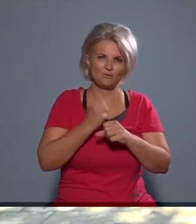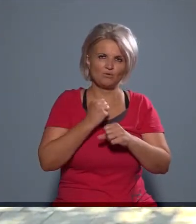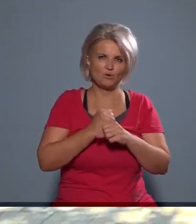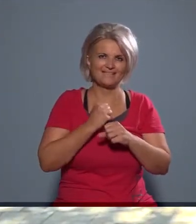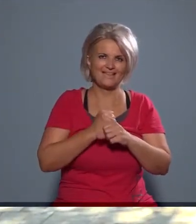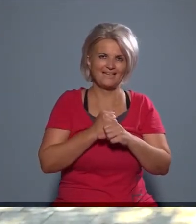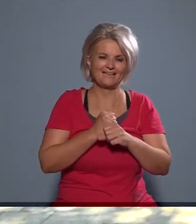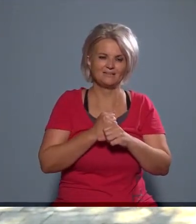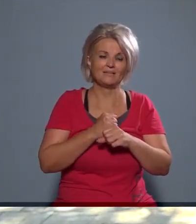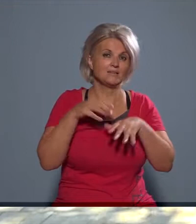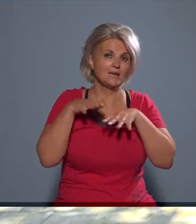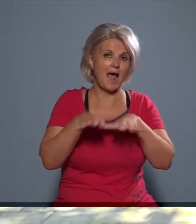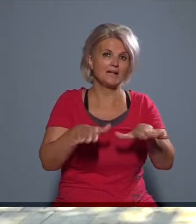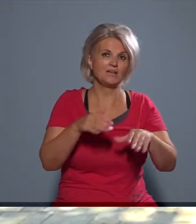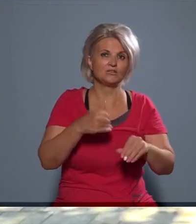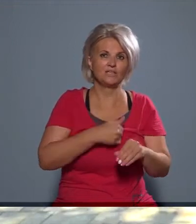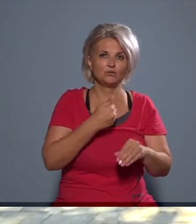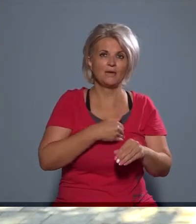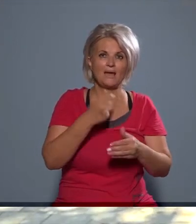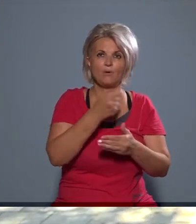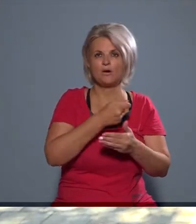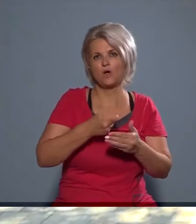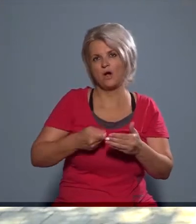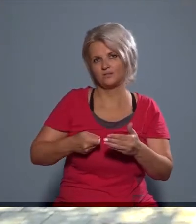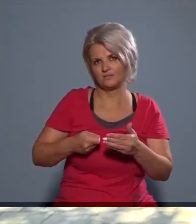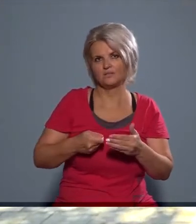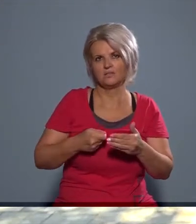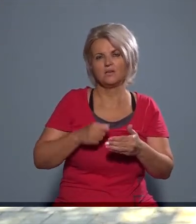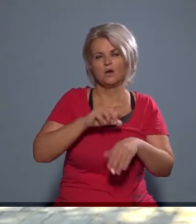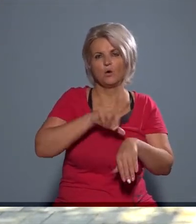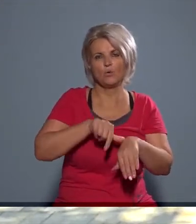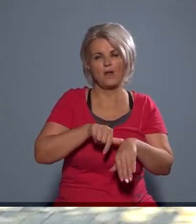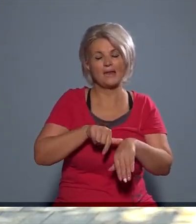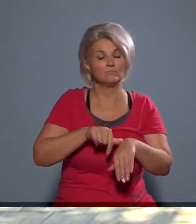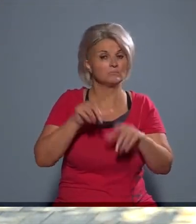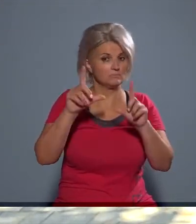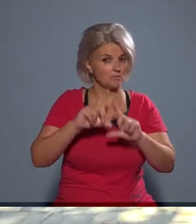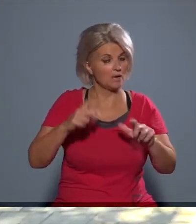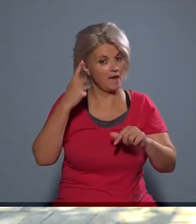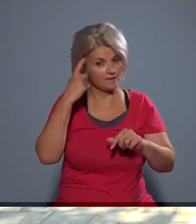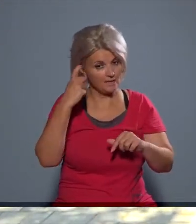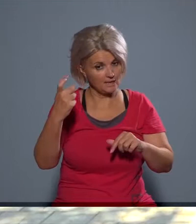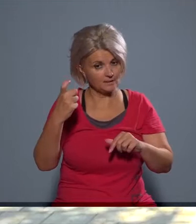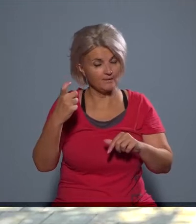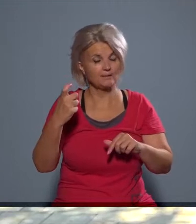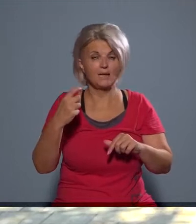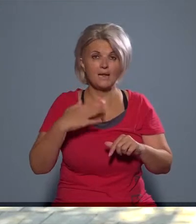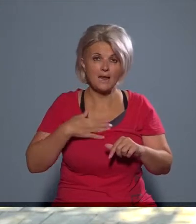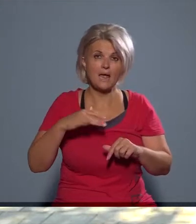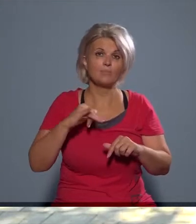dolgozni, és ezt általános iskolában is, a rajzórákon is így feltűnt a tanároknak, hogy